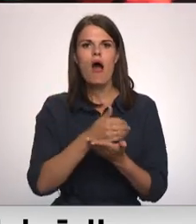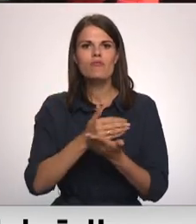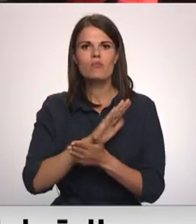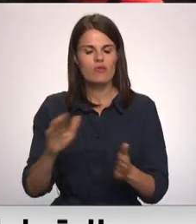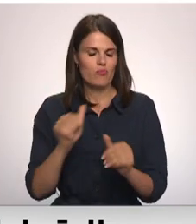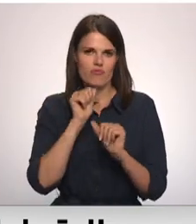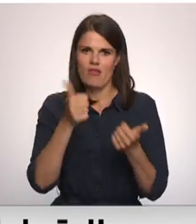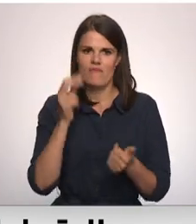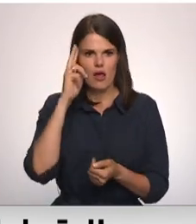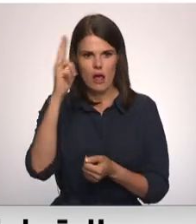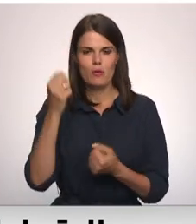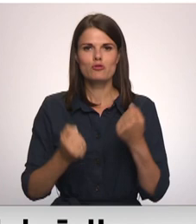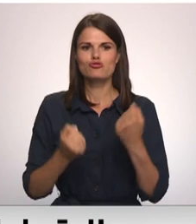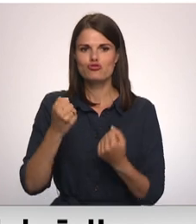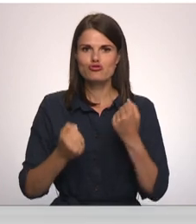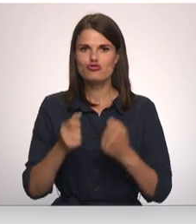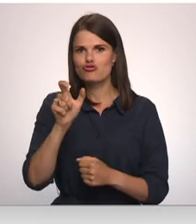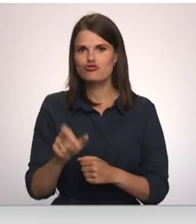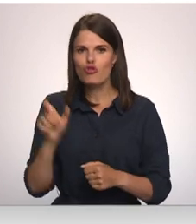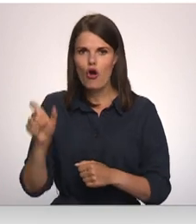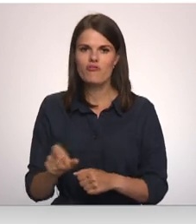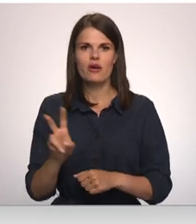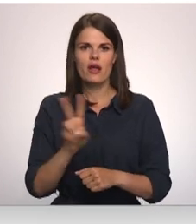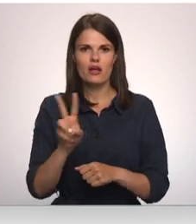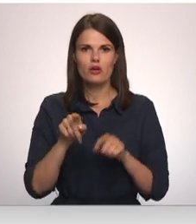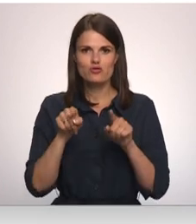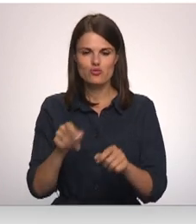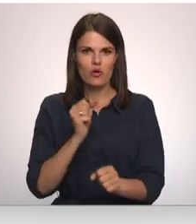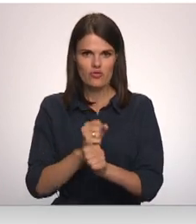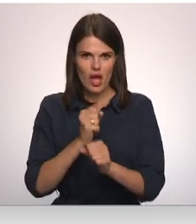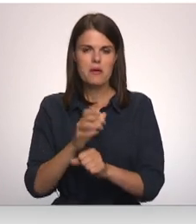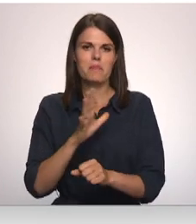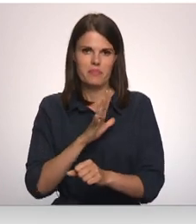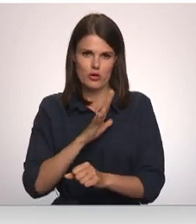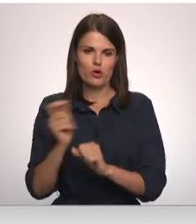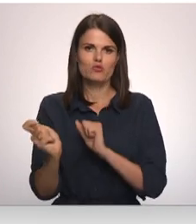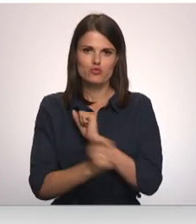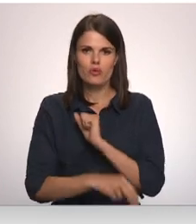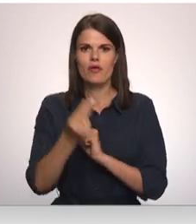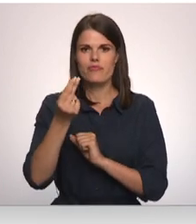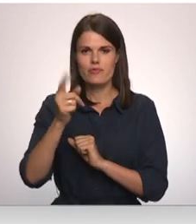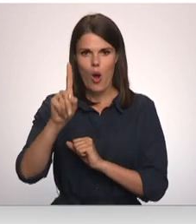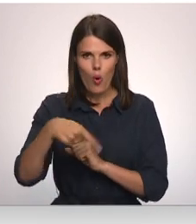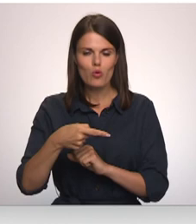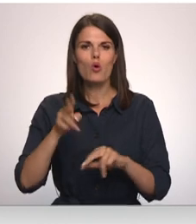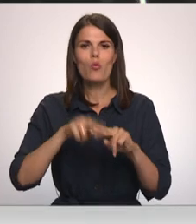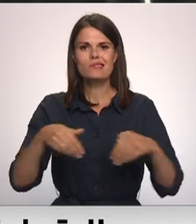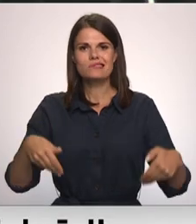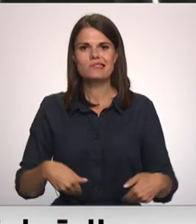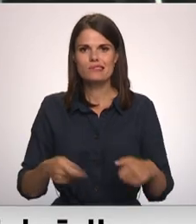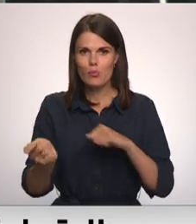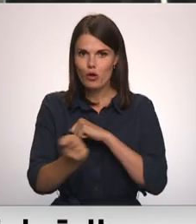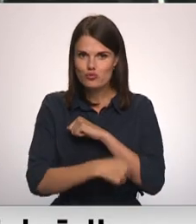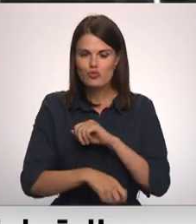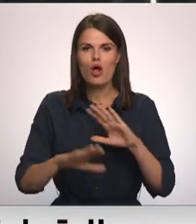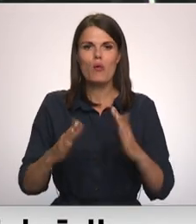gan nevarot. Vādītāji, kas to bija izdarījuši, bija sodīti un ar naudu un disciplināru sodu, bet